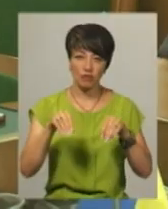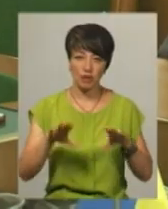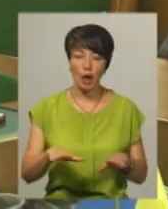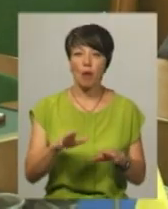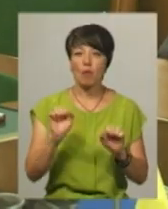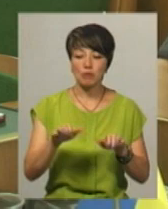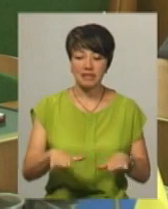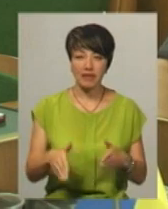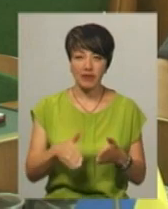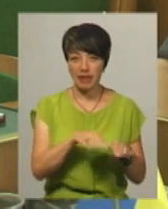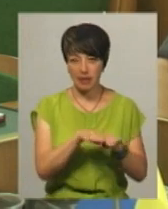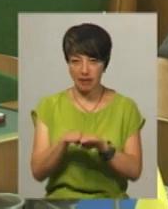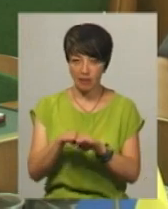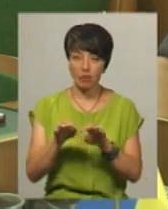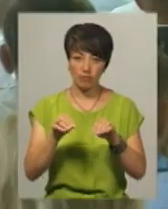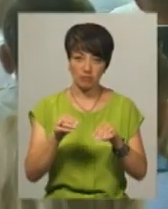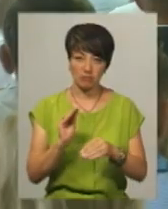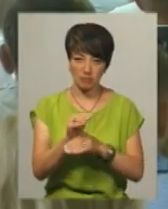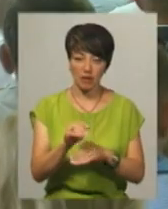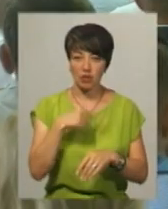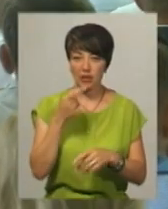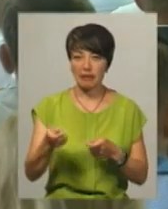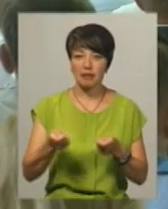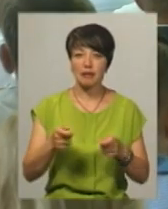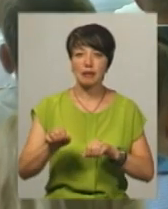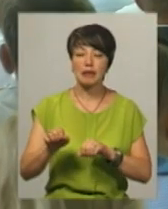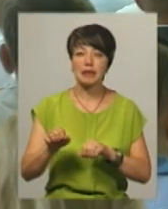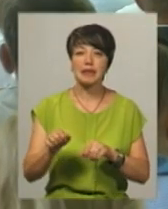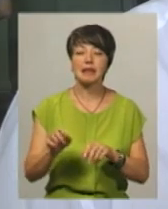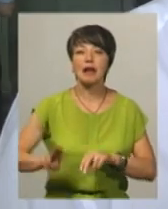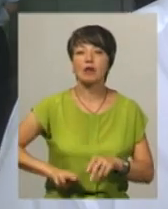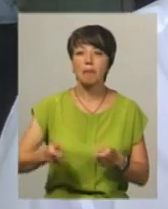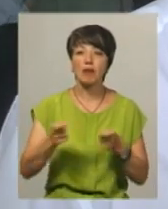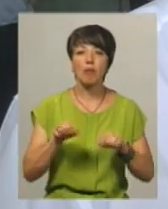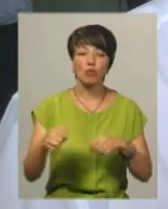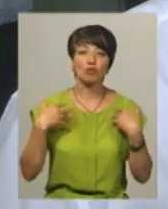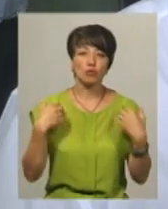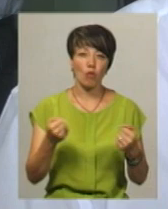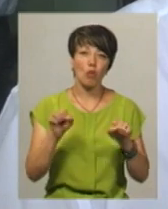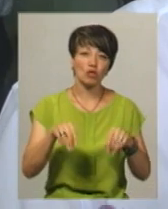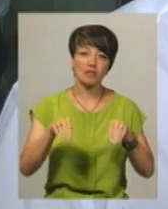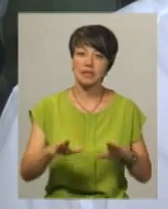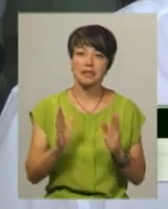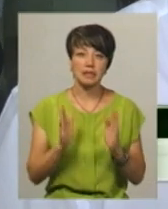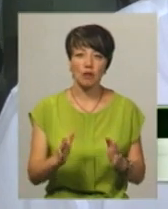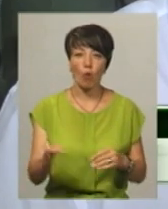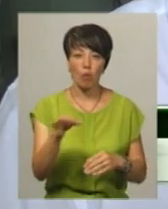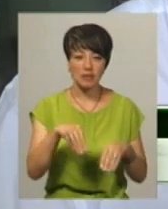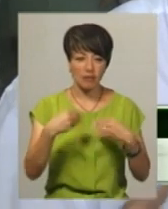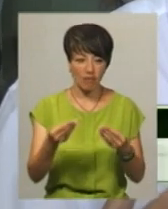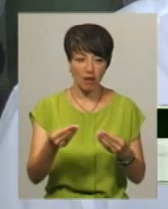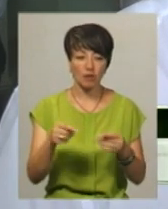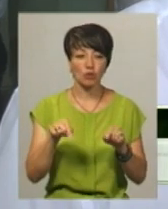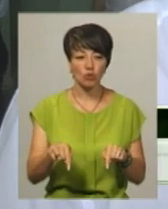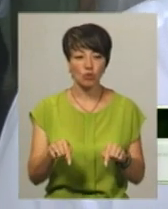місцевому рівні, каже директор обласного департаменту охорони здоров'я Яків Цуглевич. Можна вирішувати, щоб не тільки область давала,